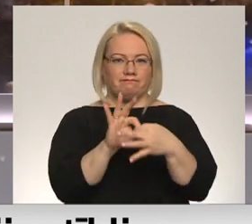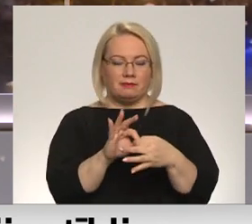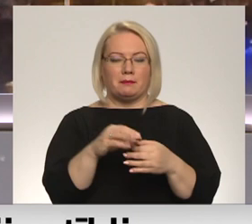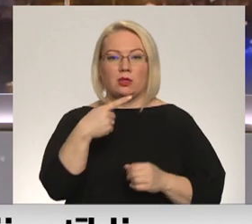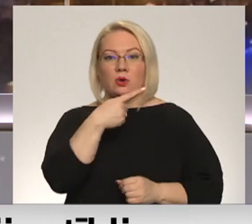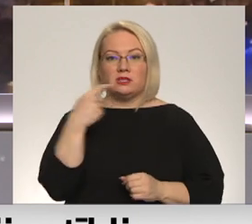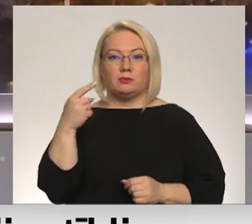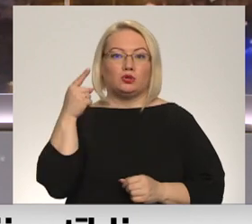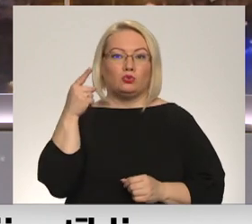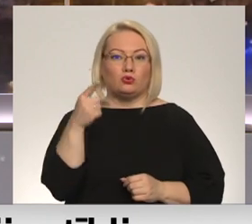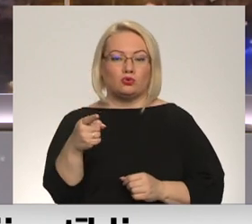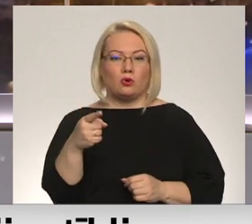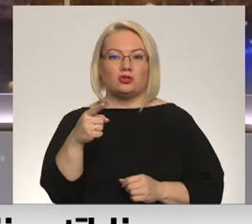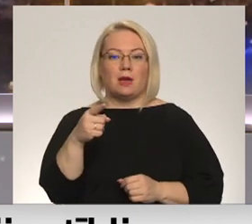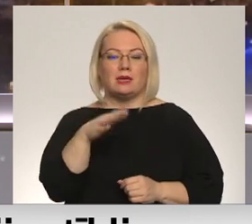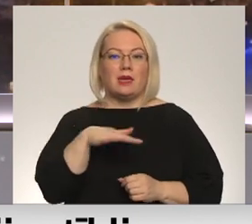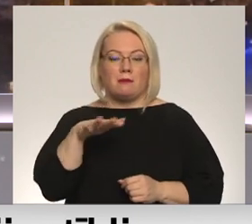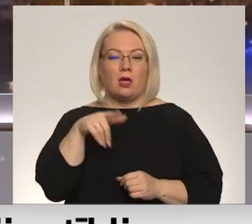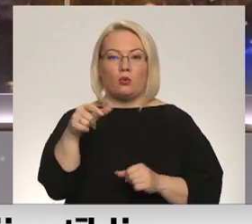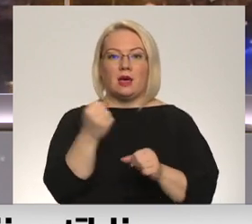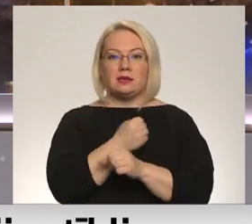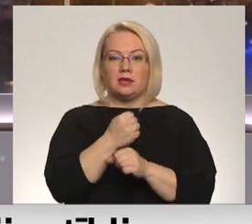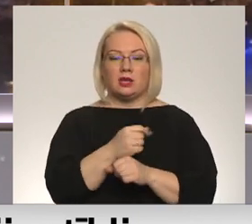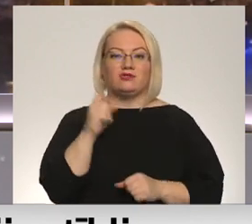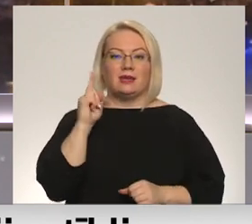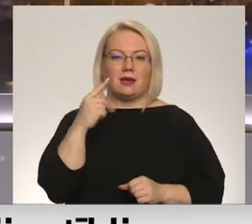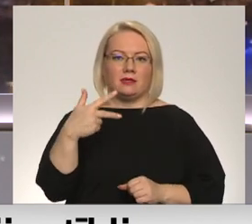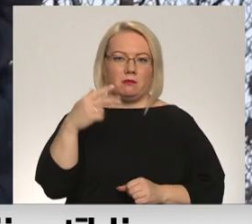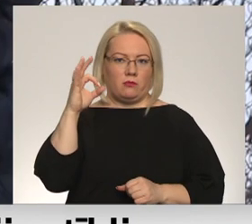tūkstošiem saimniecību Latvijā to izdarījušas vien 30%.